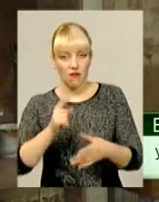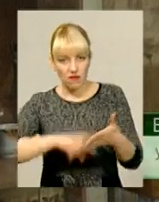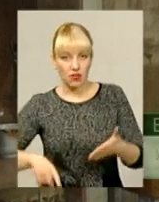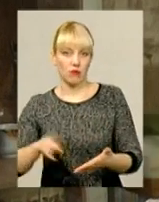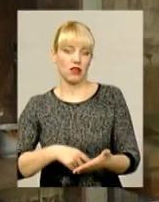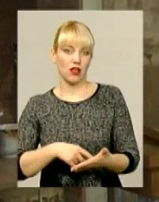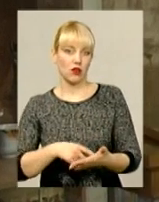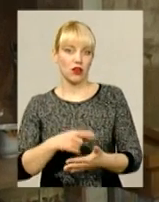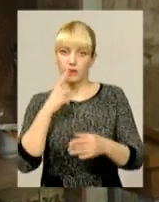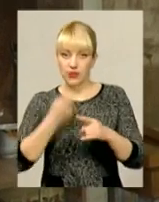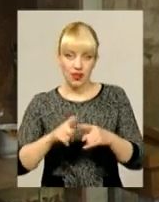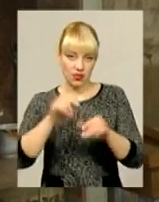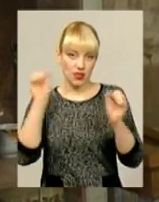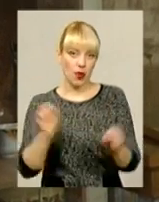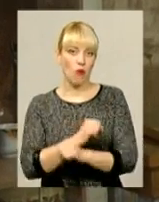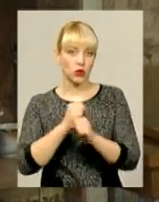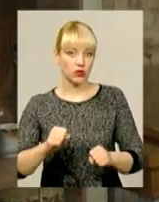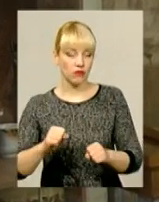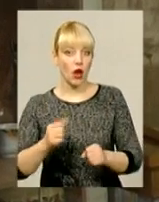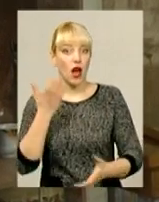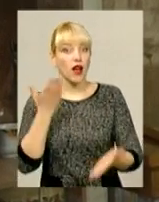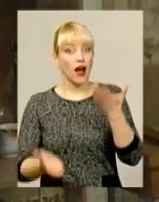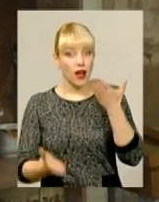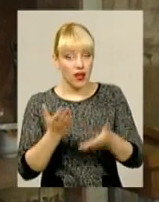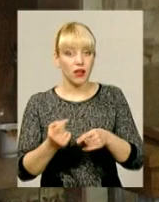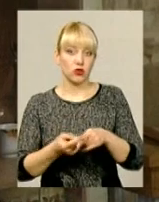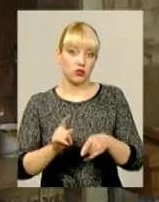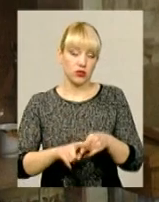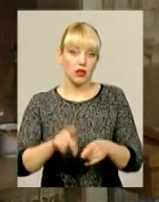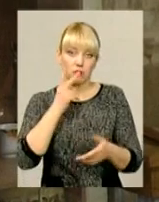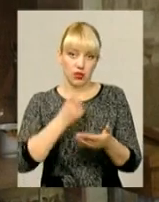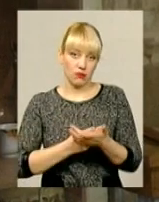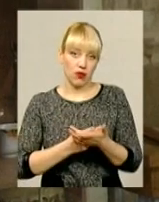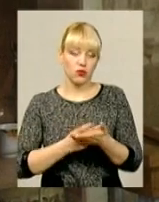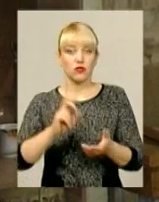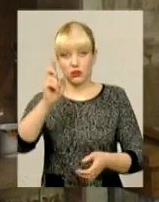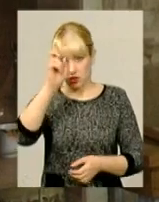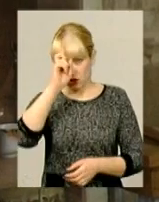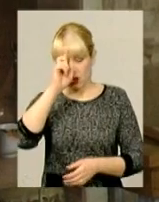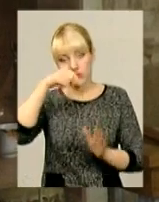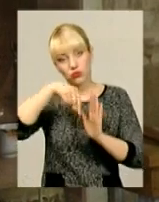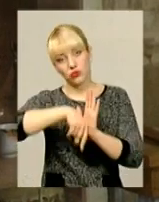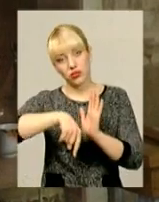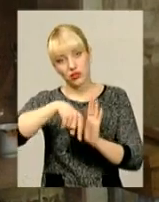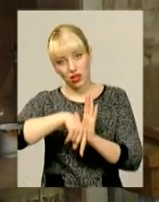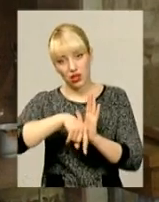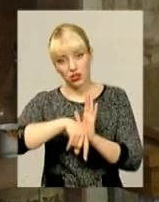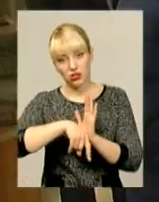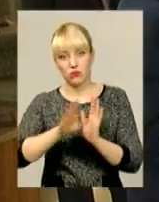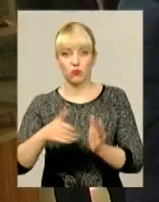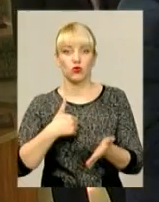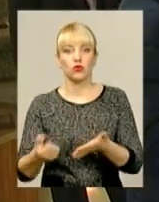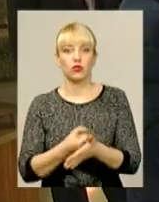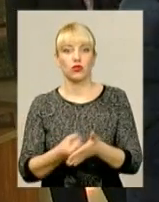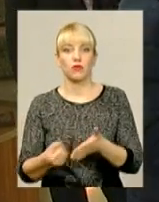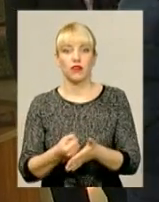це неможливо. Але якщо це передбачено державою, значить я буду добиватися.